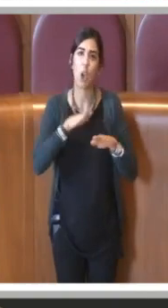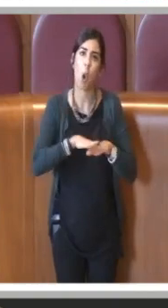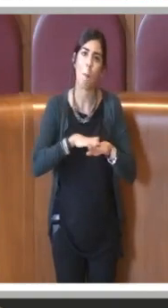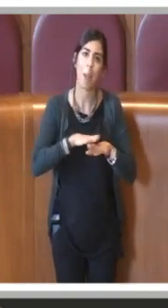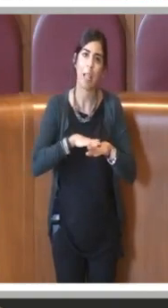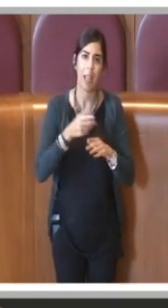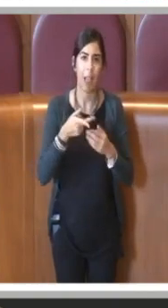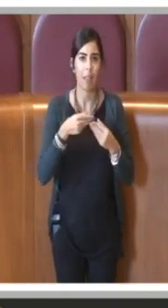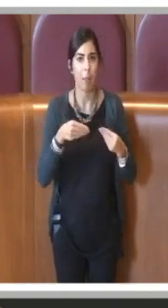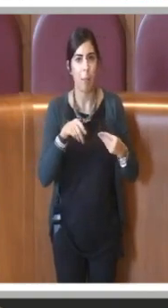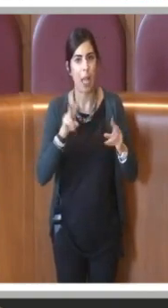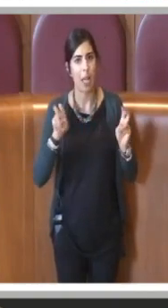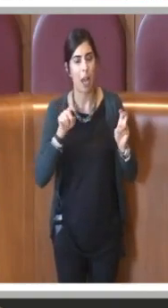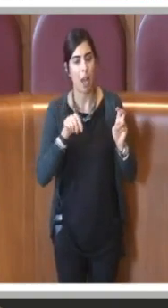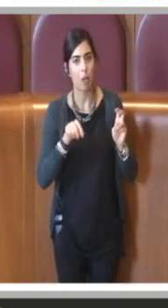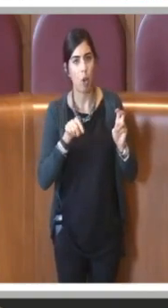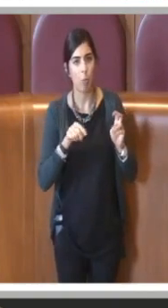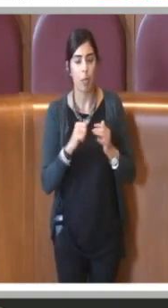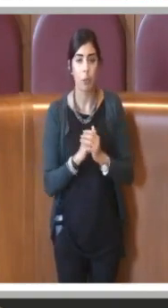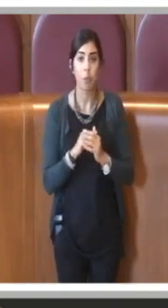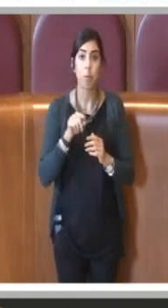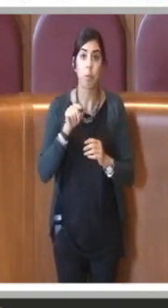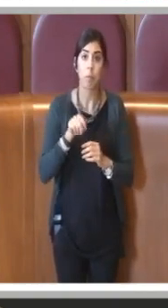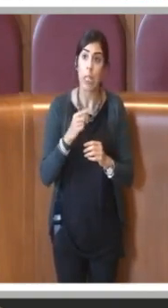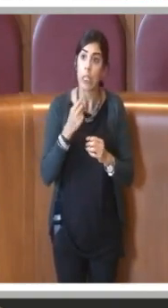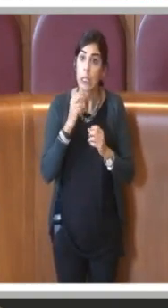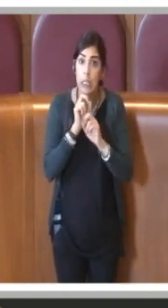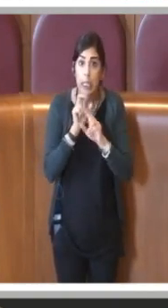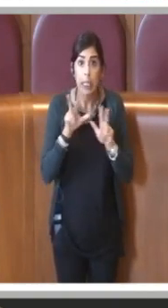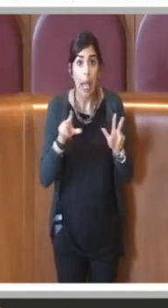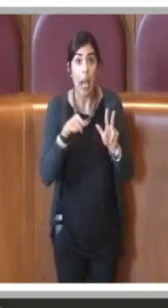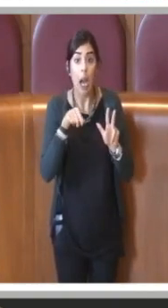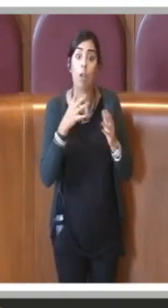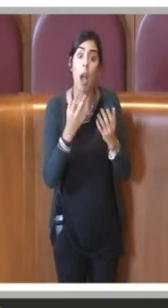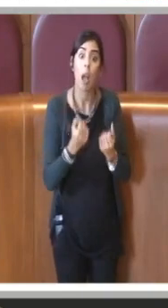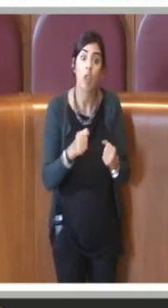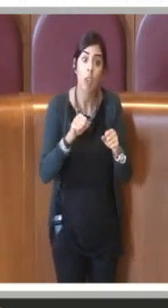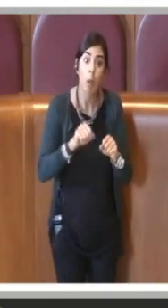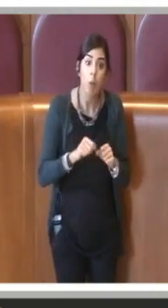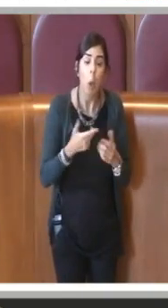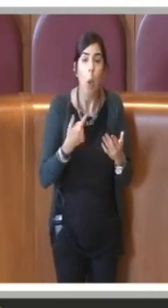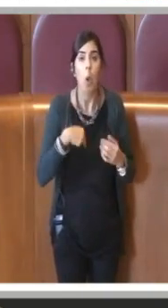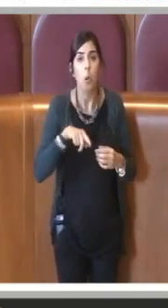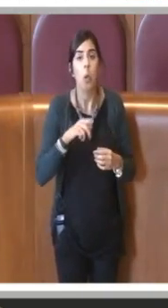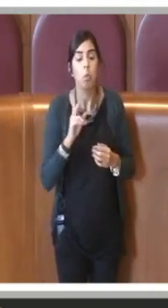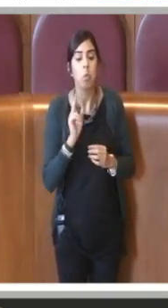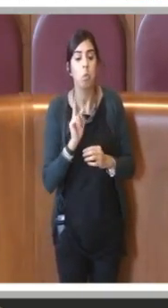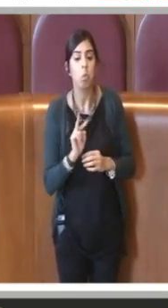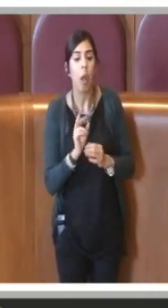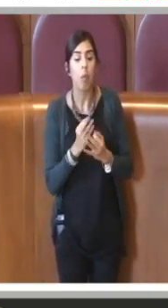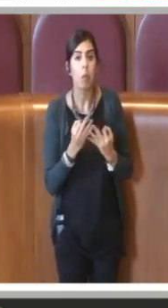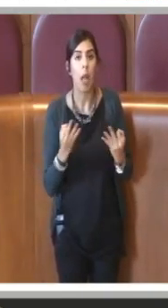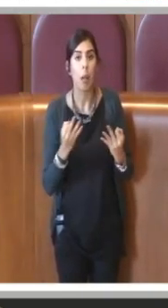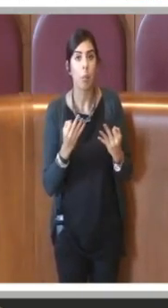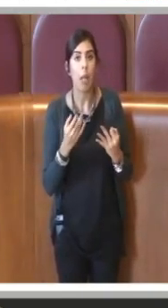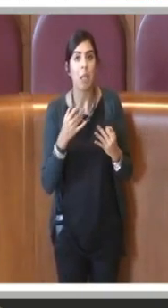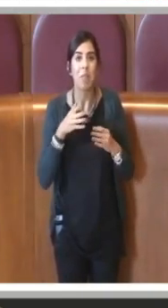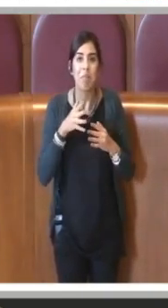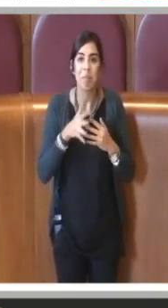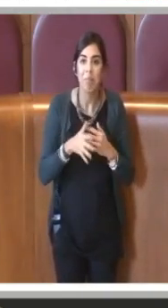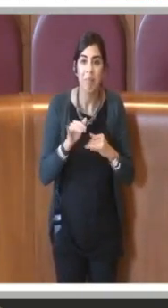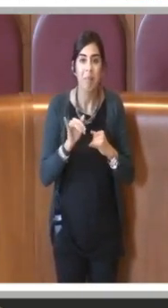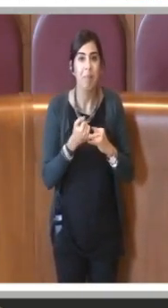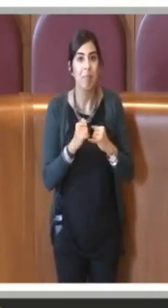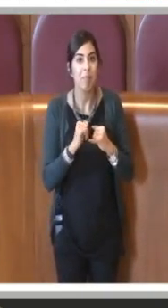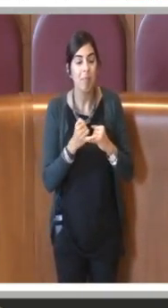visto che comunque è stato dichiarato ammissibile ne prendiamo atto e entrando nel merito possiamo dire